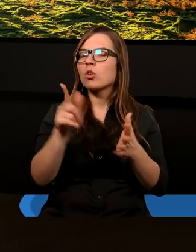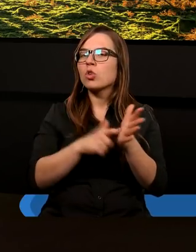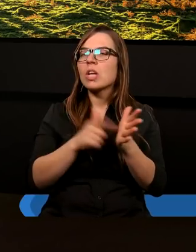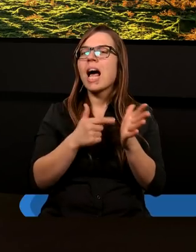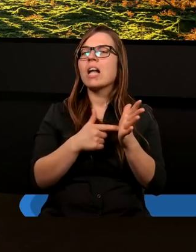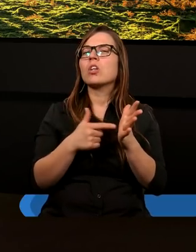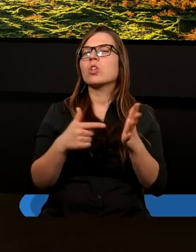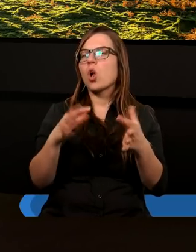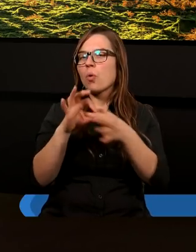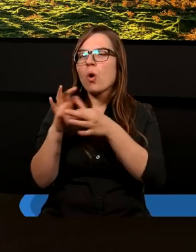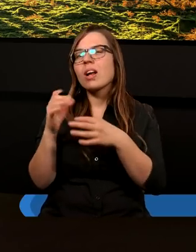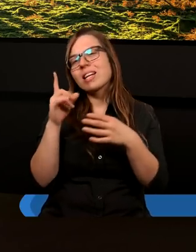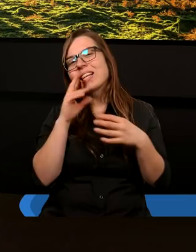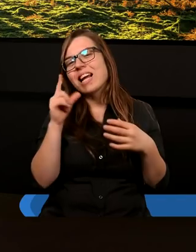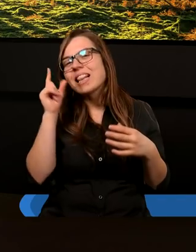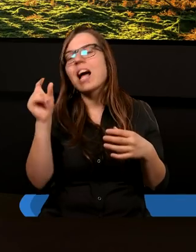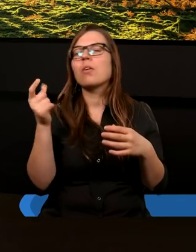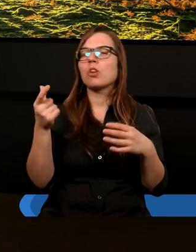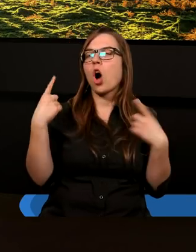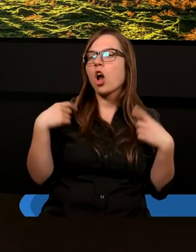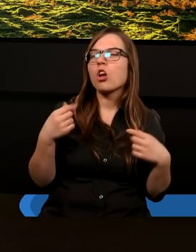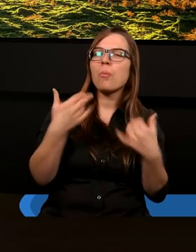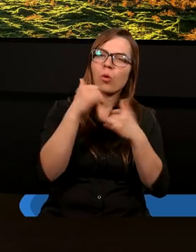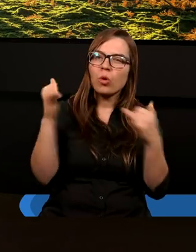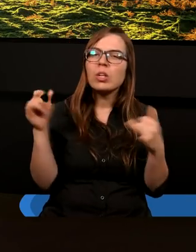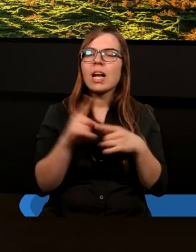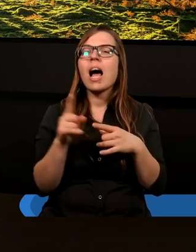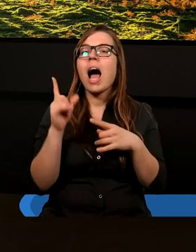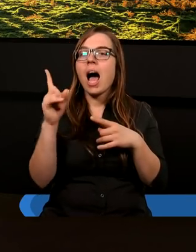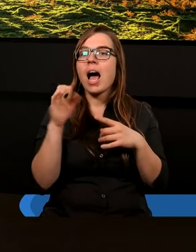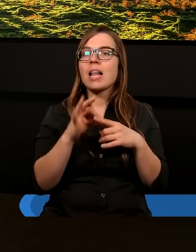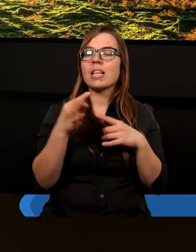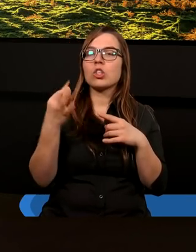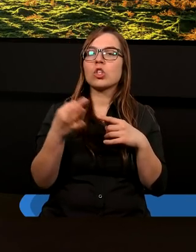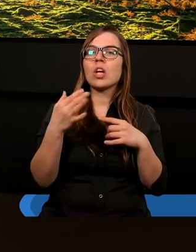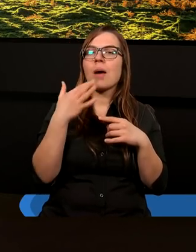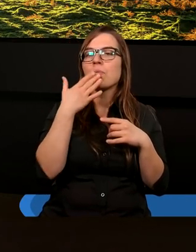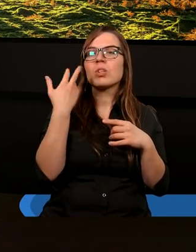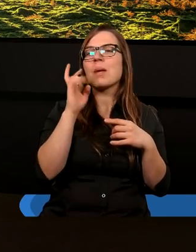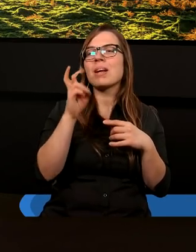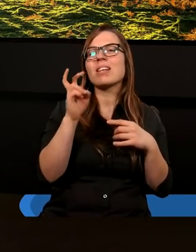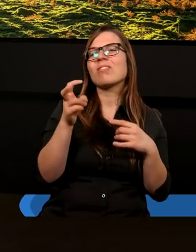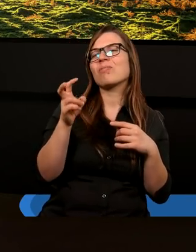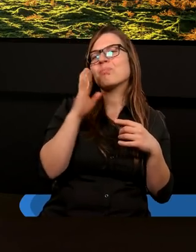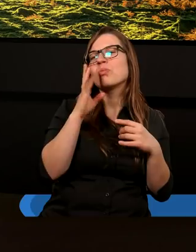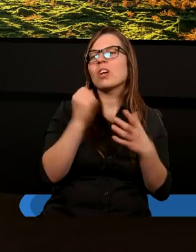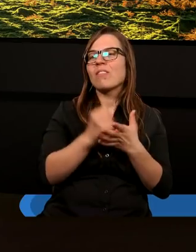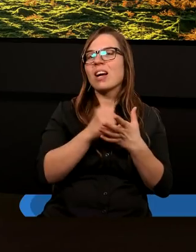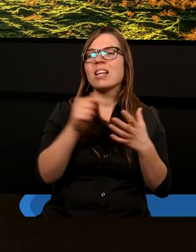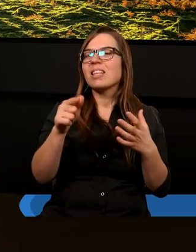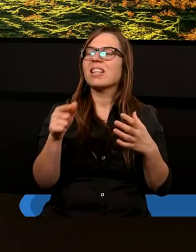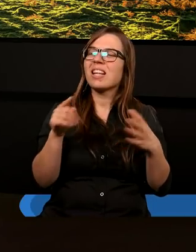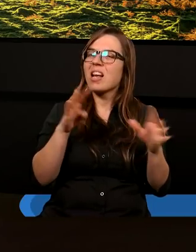łączą jakieś ideały, jakaś osoba łączy. No ale dzisiaj, gdy mówimy, nie będziemy wchodzić na tę gałąź, bo to bardzo